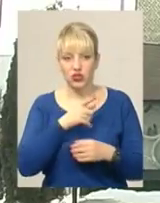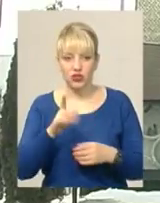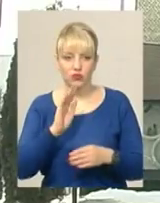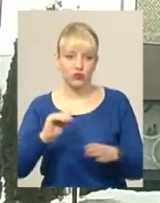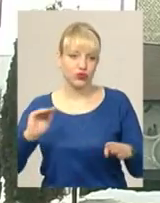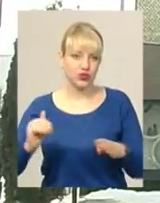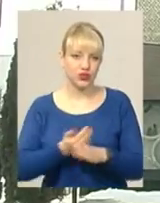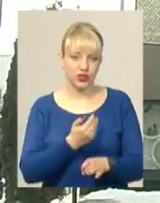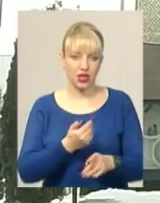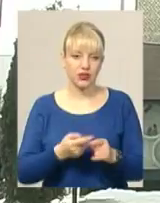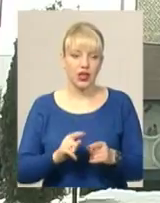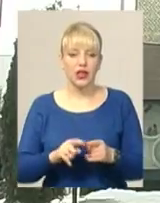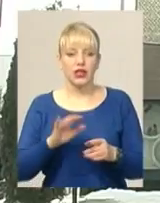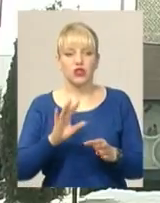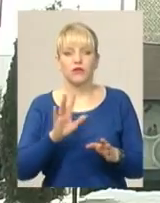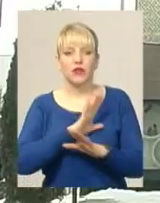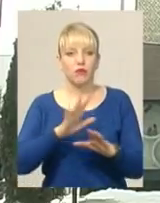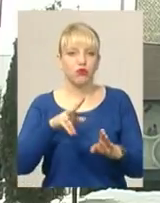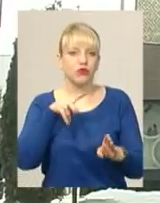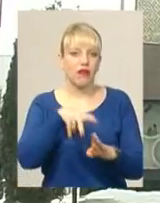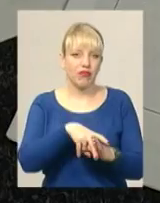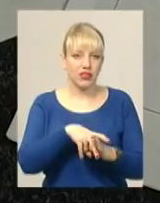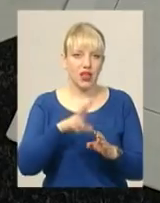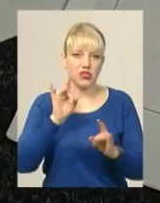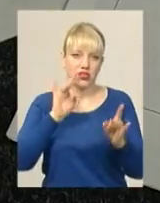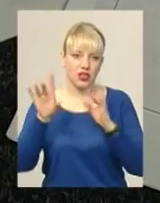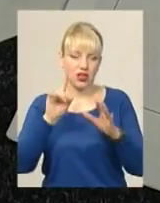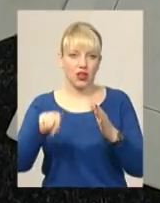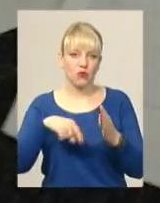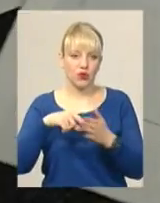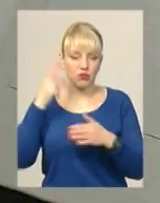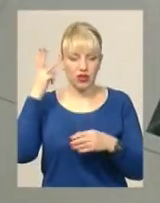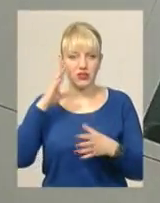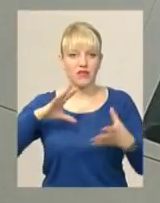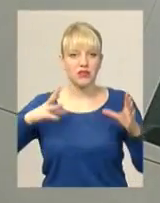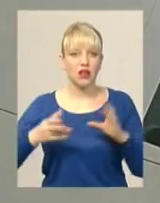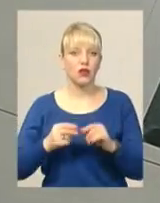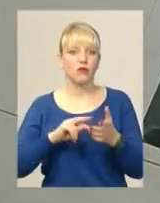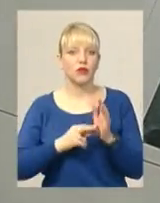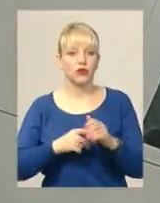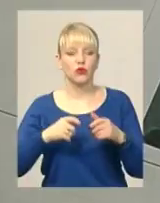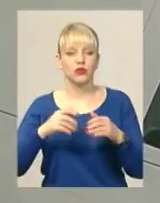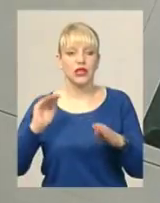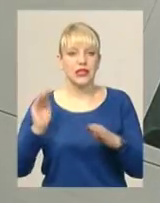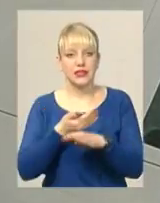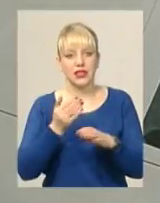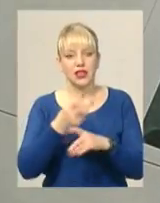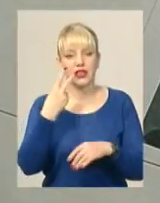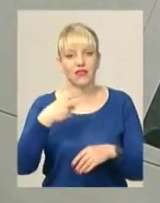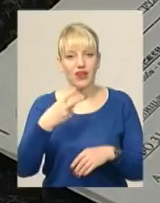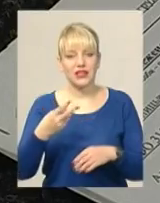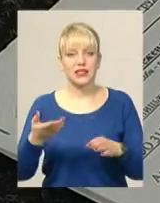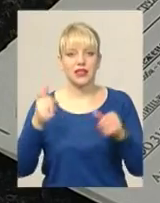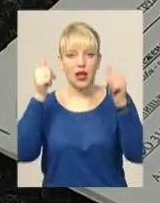розвантаження серед місця від великих рекламних конструкцій у Хмельницькому планують демонтувати 20 бікбордів розміром 3 на 6